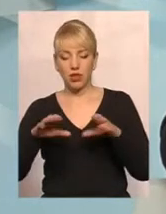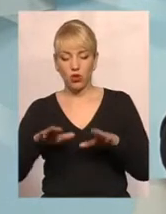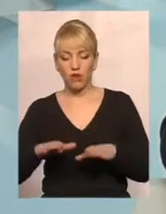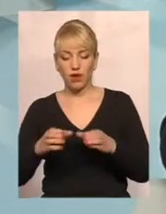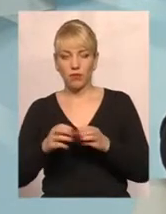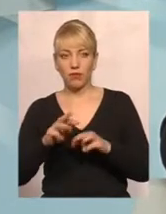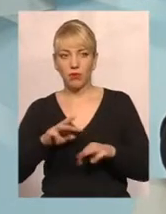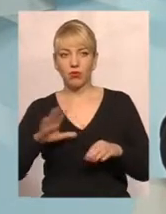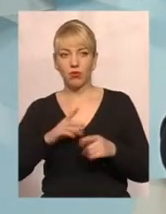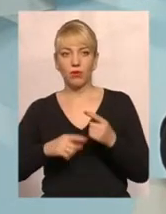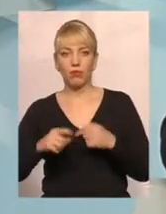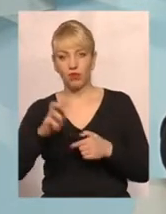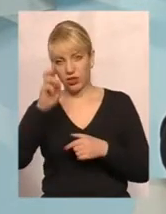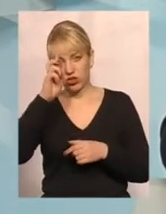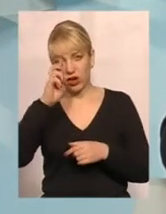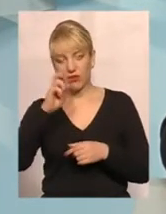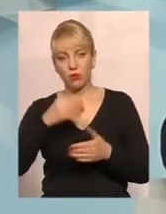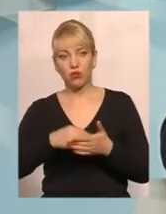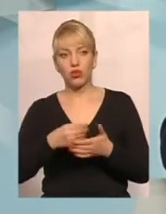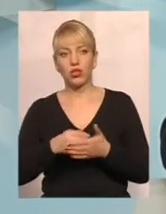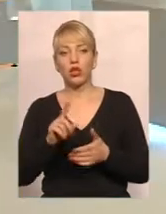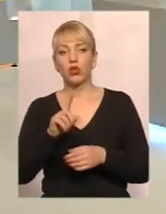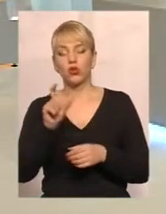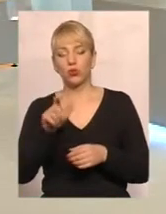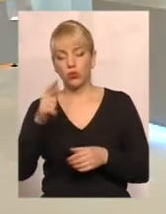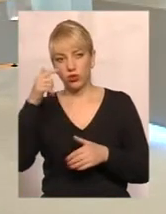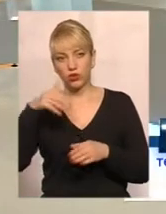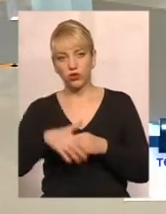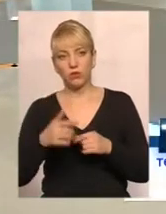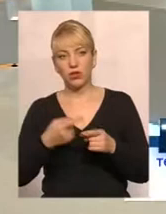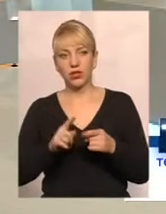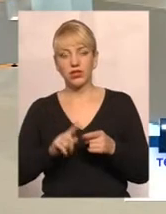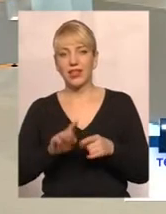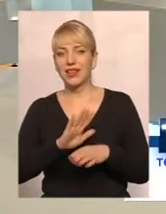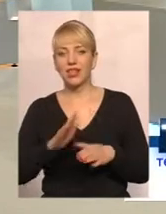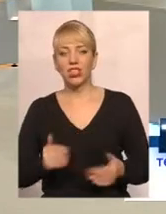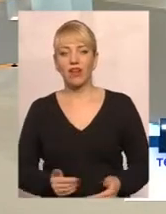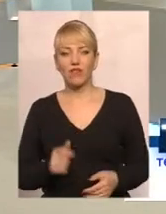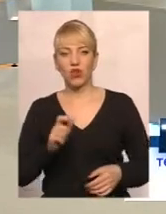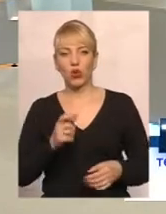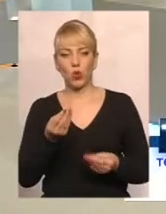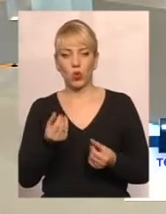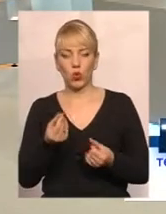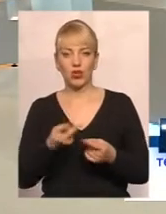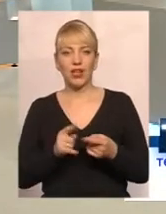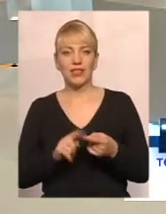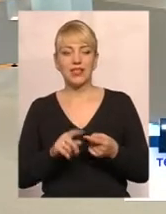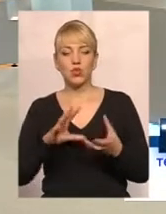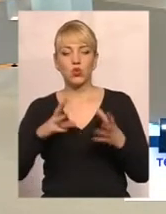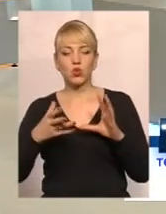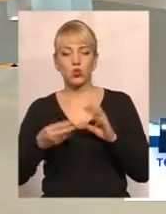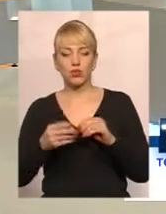були повернуті до державного бюджету. Але, щоб люди правильно розуміли, це не були живі гроші, це були просто суми, на які ми